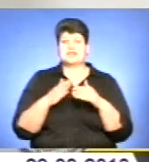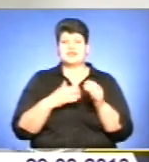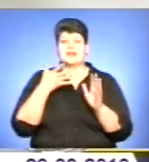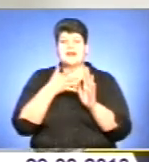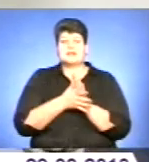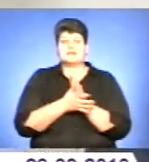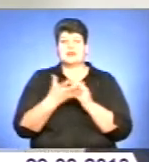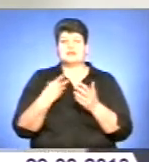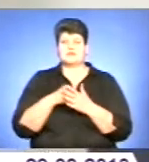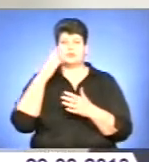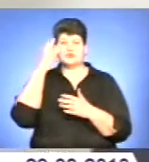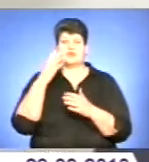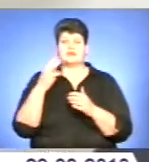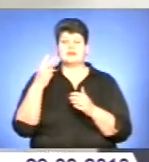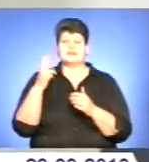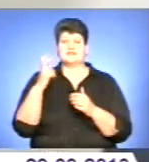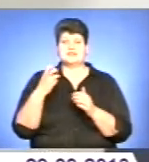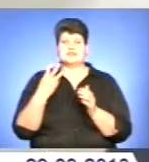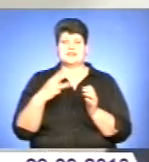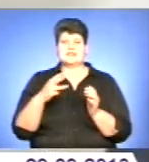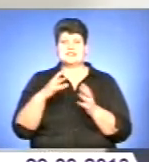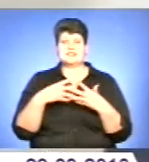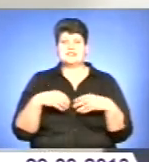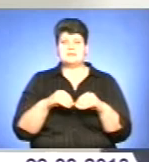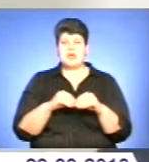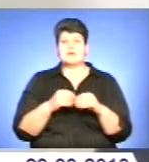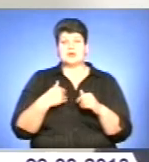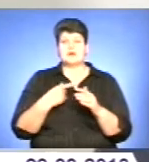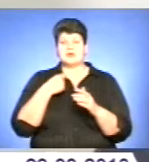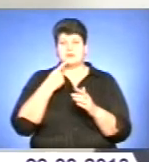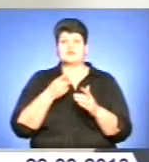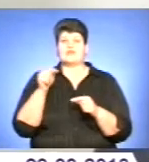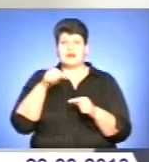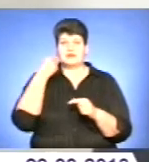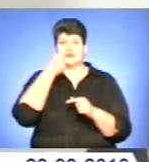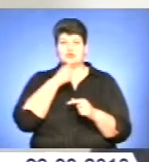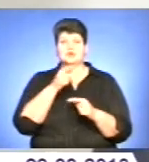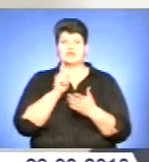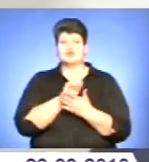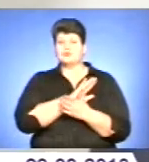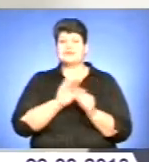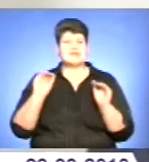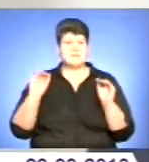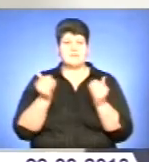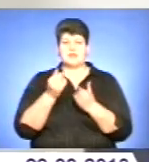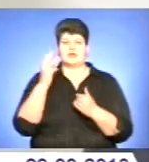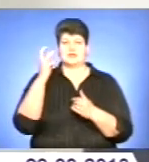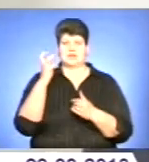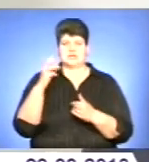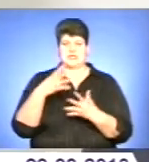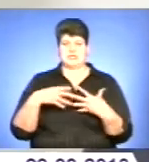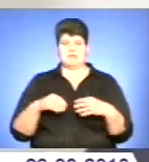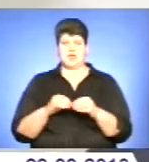свою мечту. 230 сімей, і ми ставимо задачу, щоб в цьому році це було не мініше за один рік, не мініше 300 сімей.